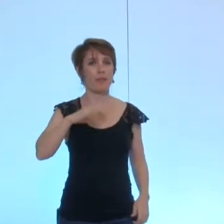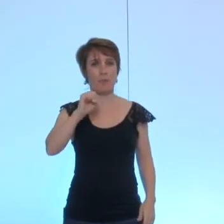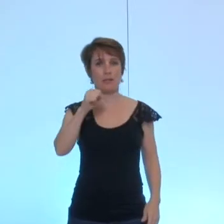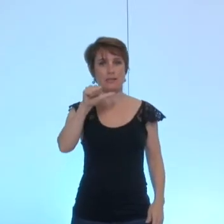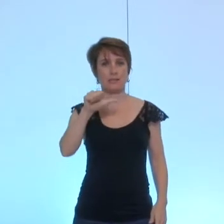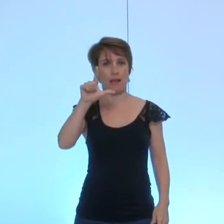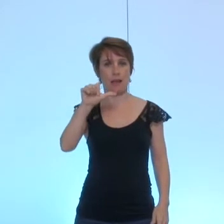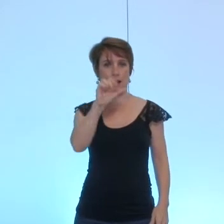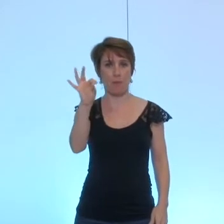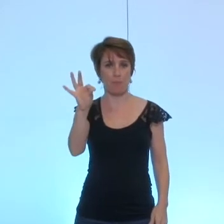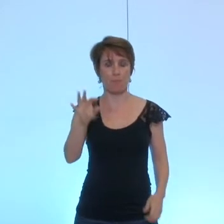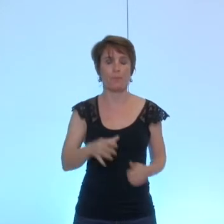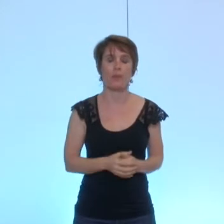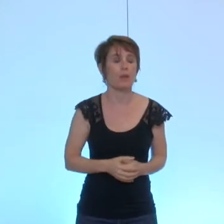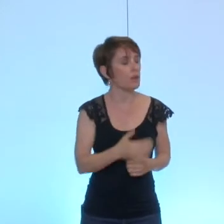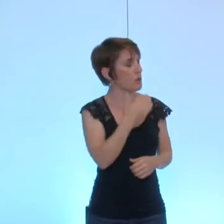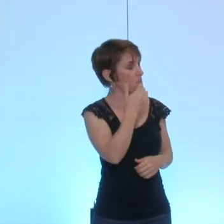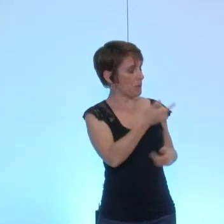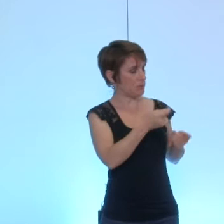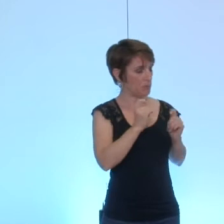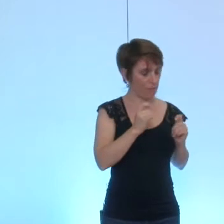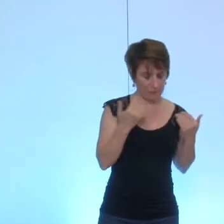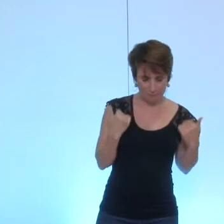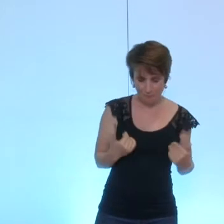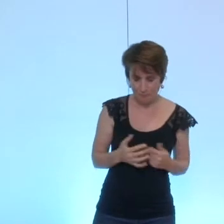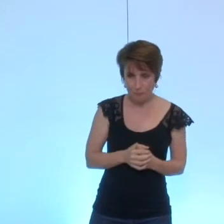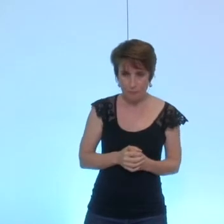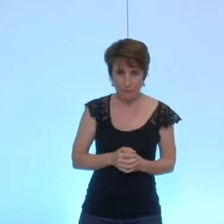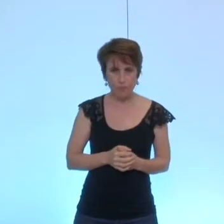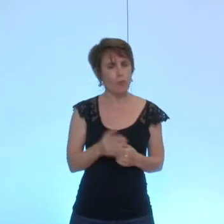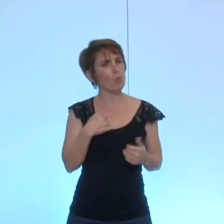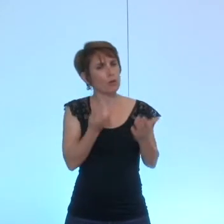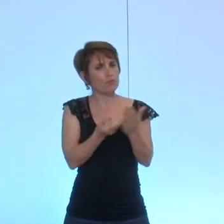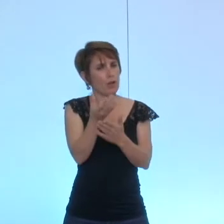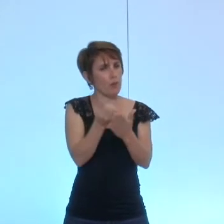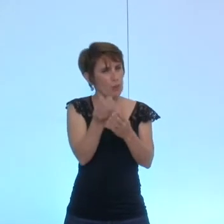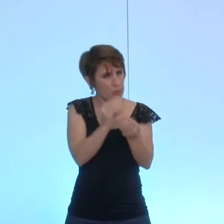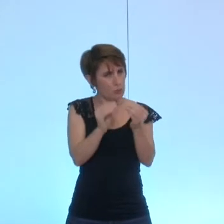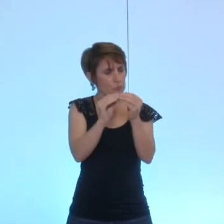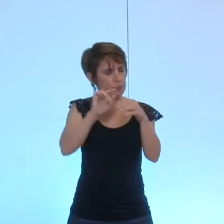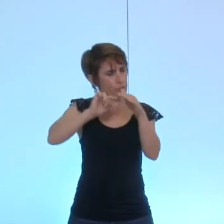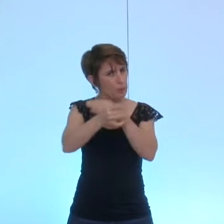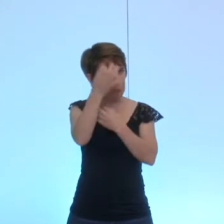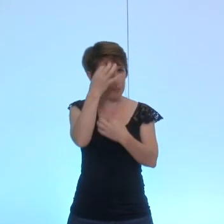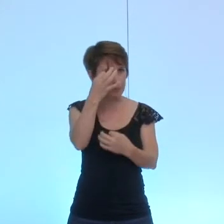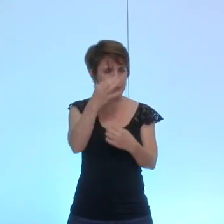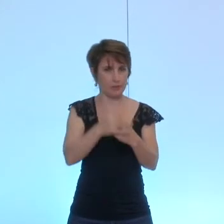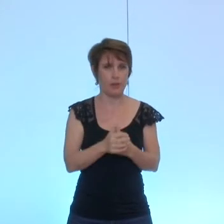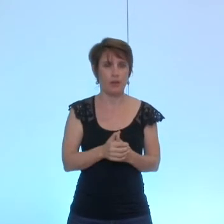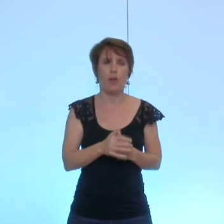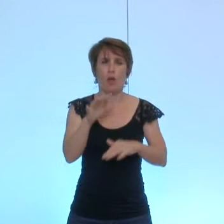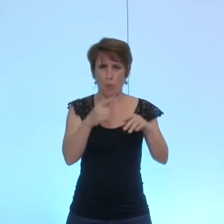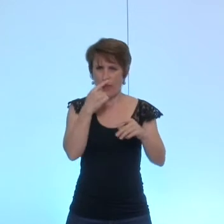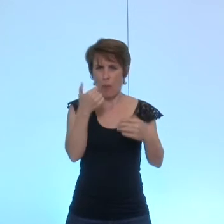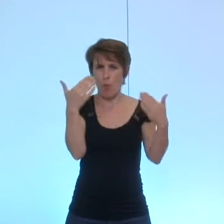merci monsieur le maire non juste une une précision ou tout au moins je souhaite lever un malentendu s'il y en a un et